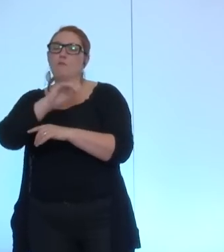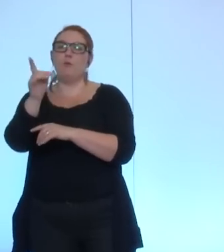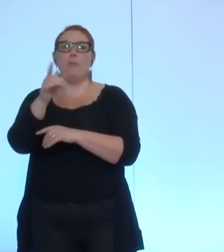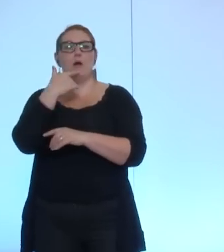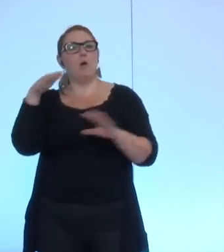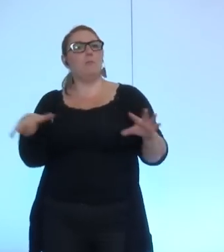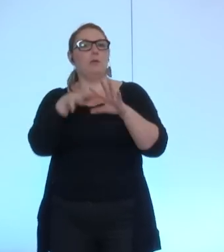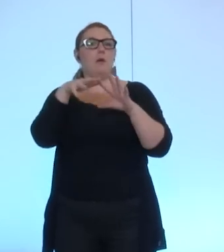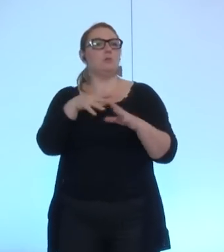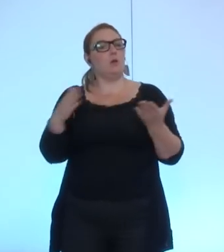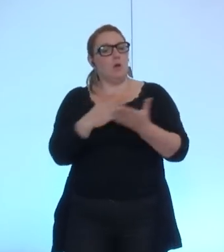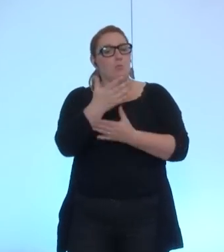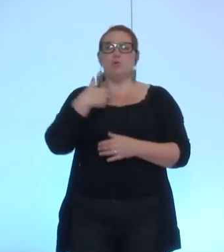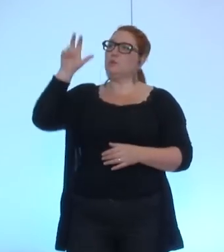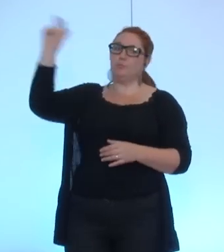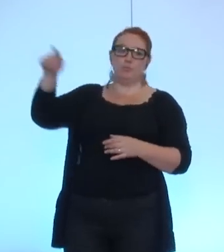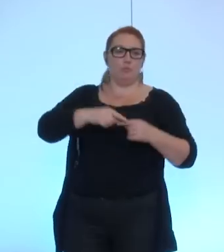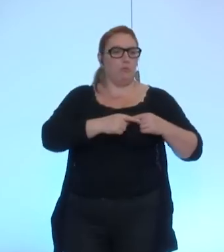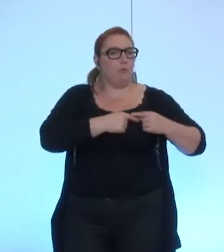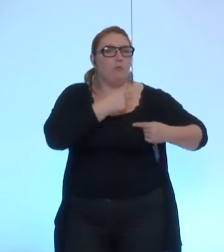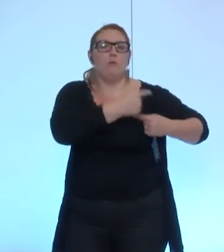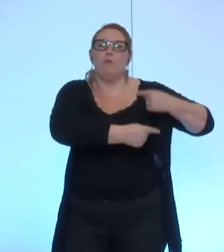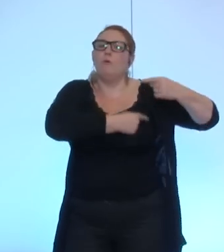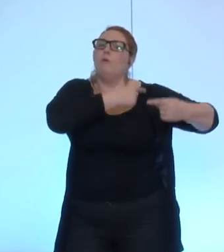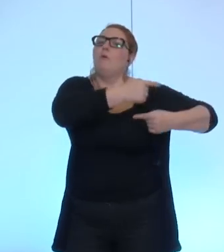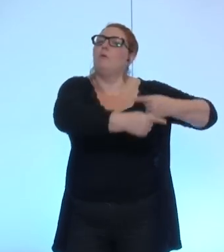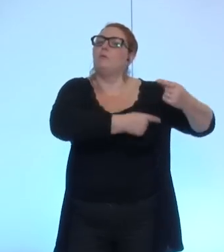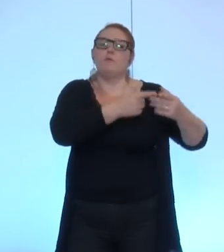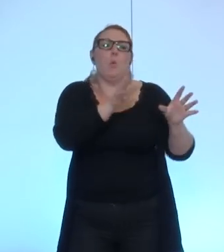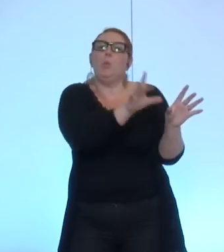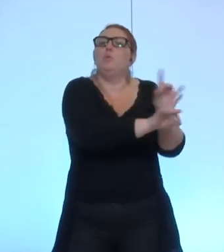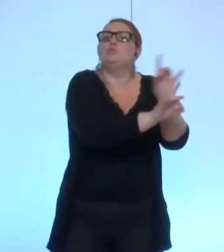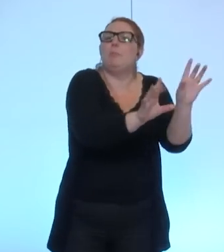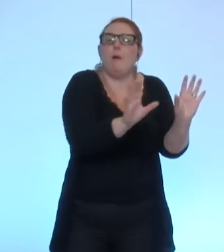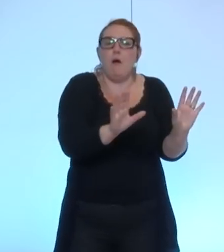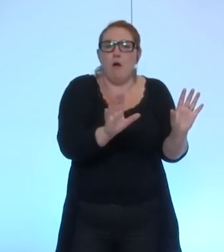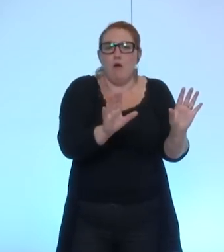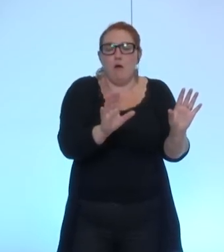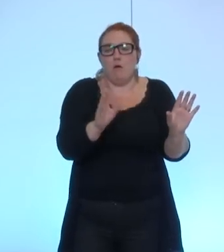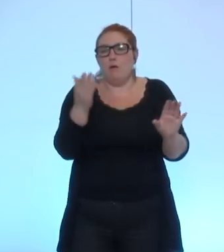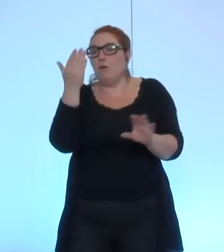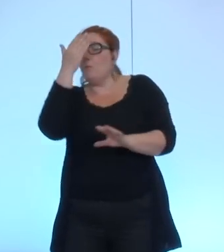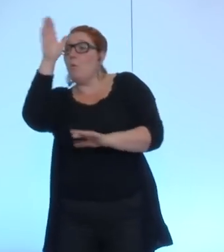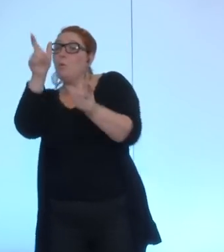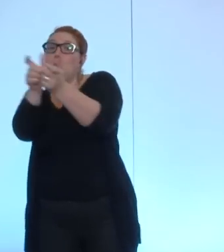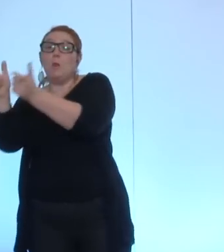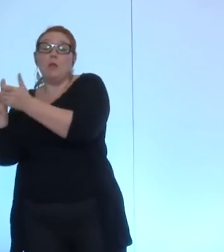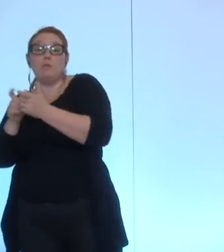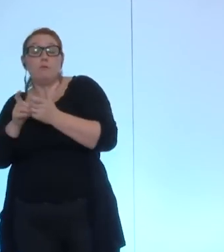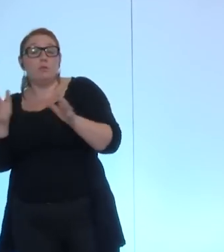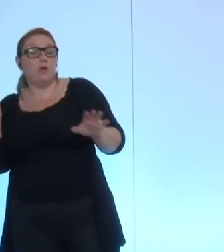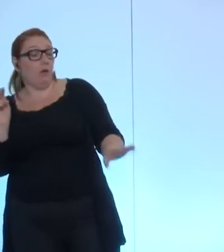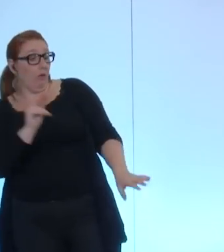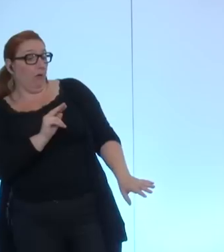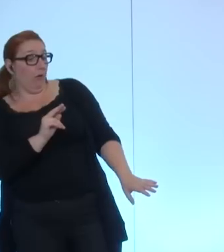certaine façon par la ville de Grenoble vers la métro et qui permettrait à d'autres collectivités ou qui ne leur permettrait pas plus exactement de bénéficier